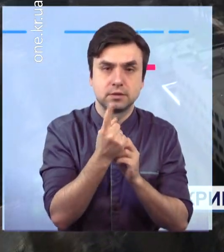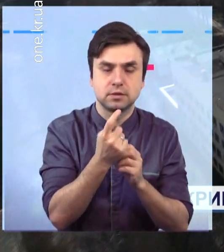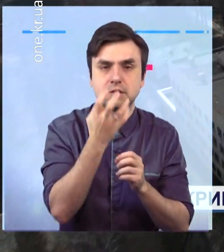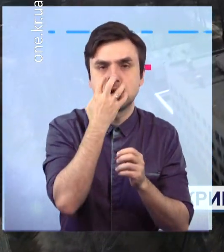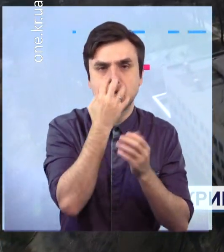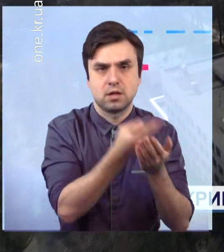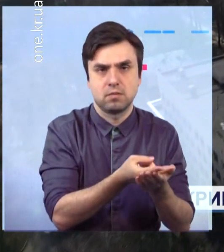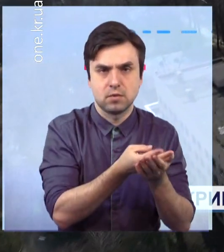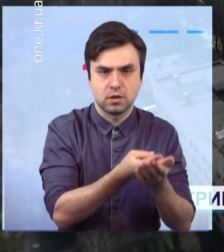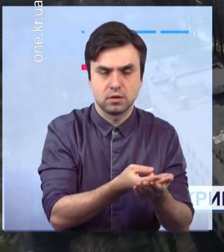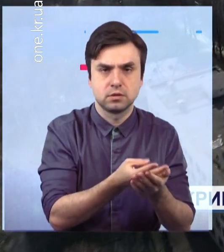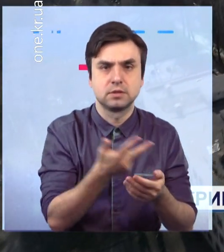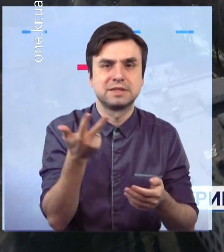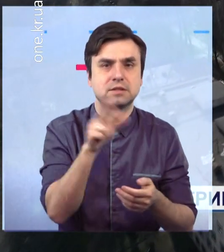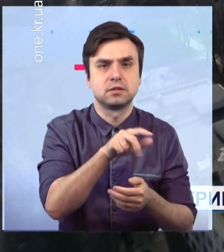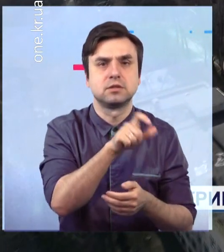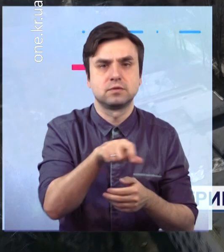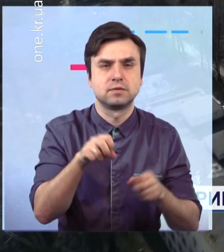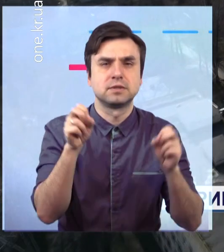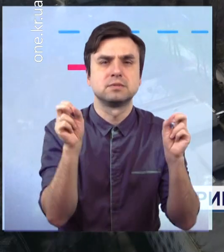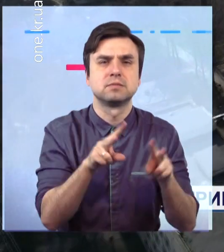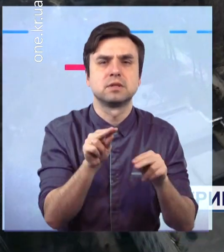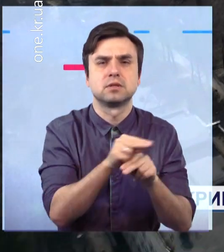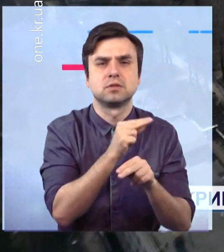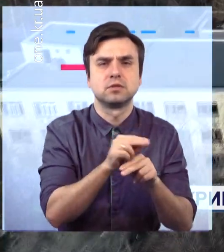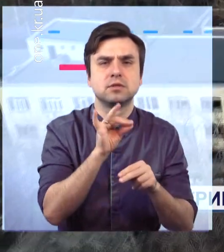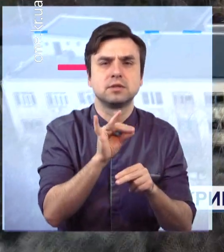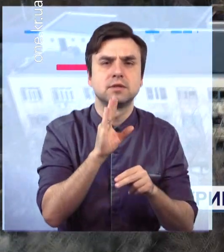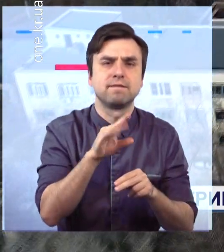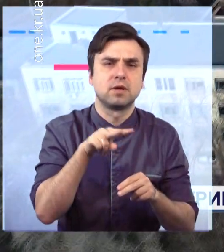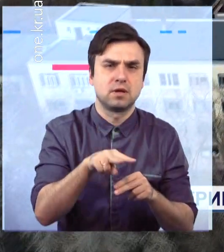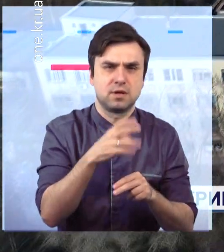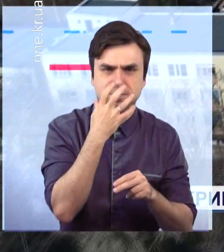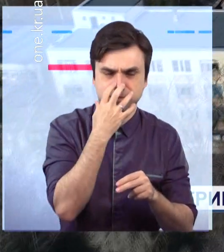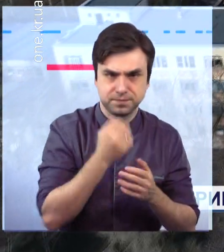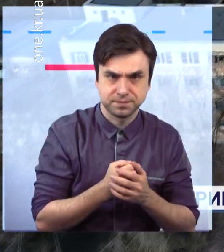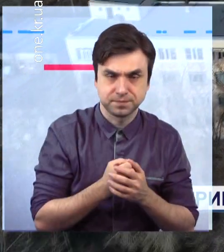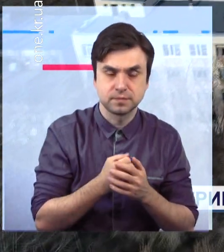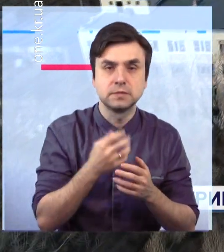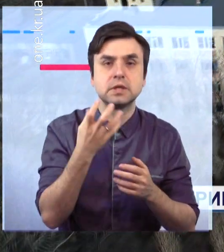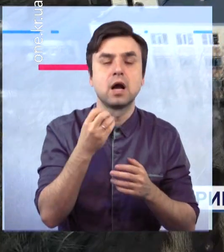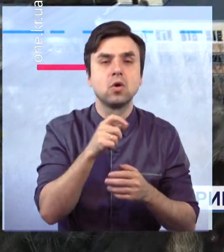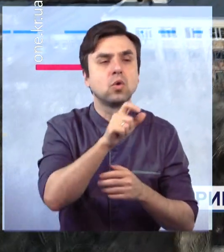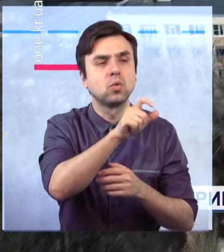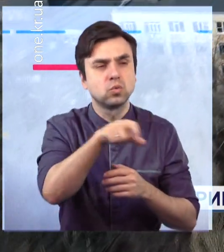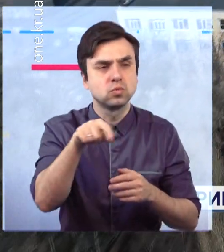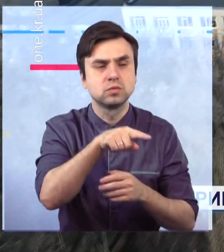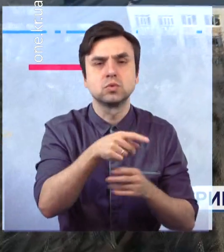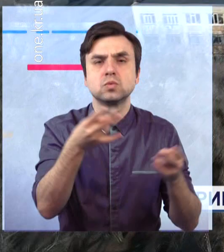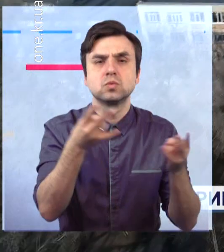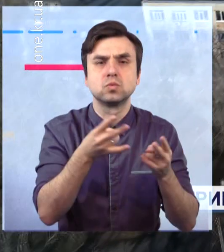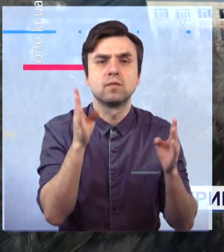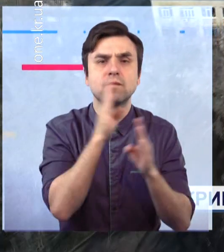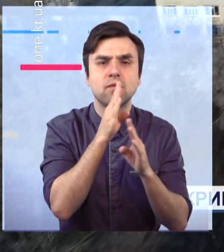пацієнтів підключені до апаратів штучної вентиляції легень. Усього кисневозалежних пацієнтів із ковідом у Кривому Розі